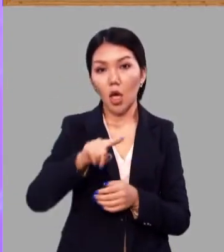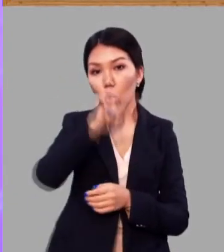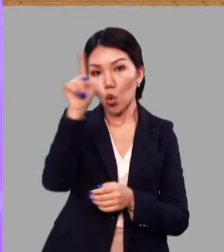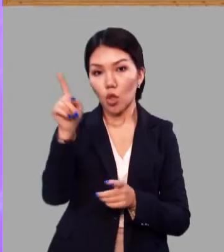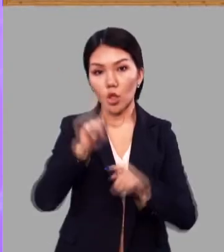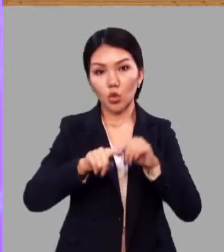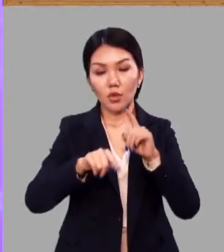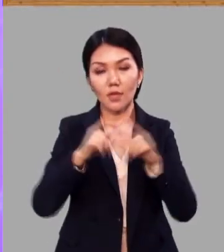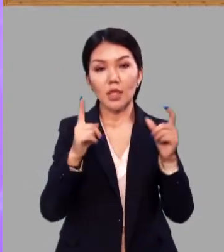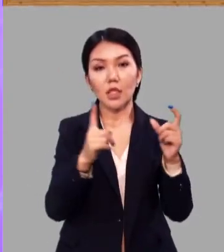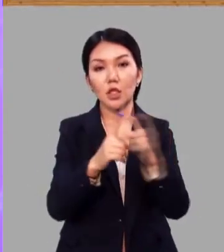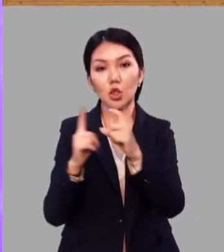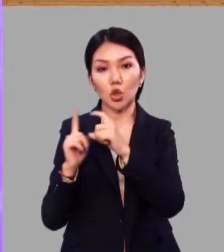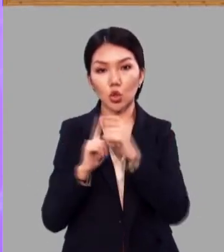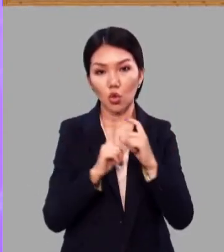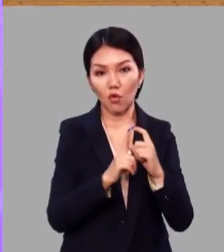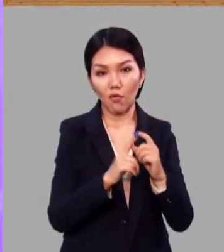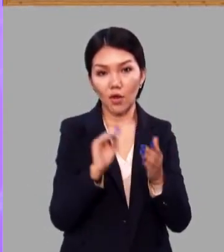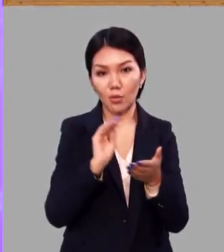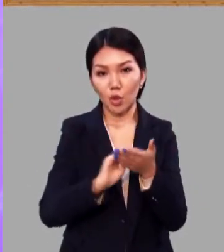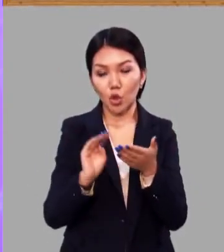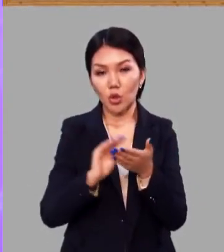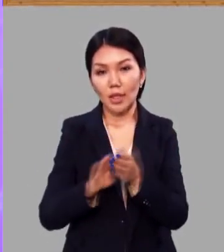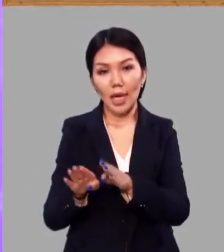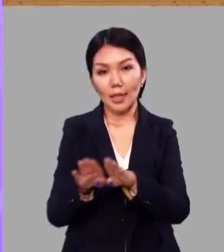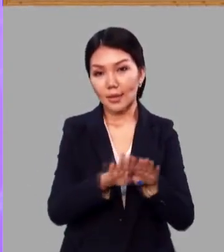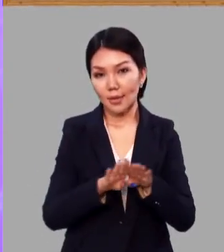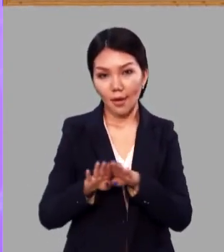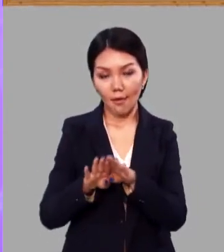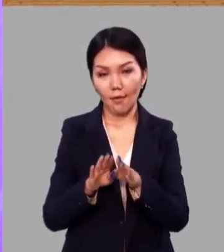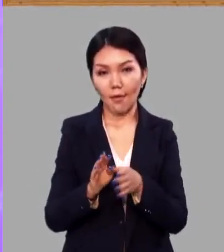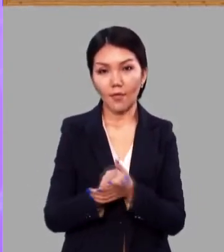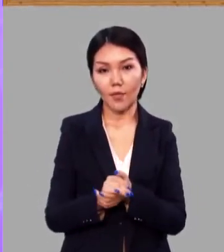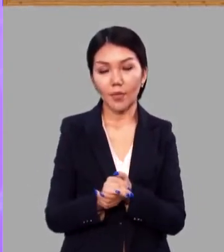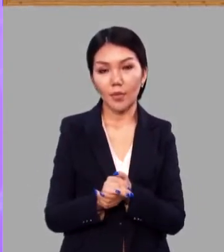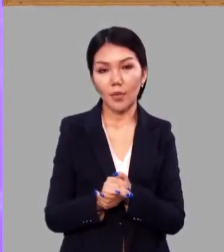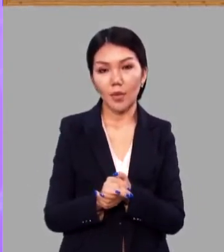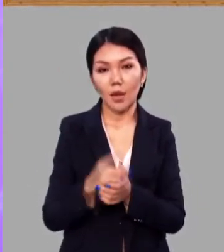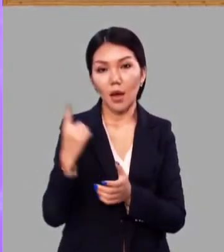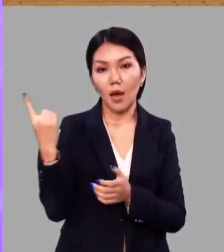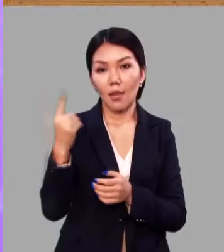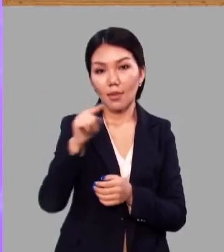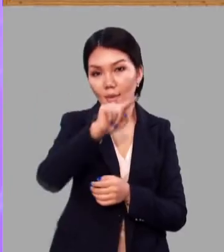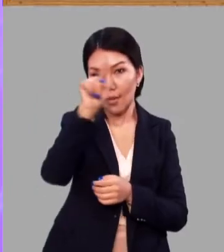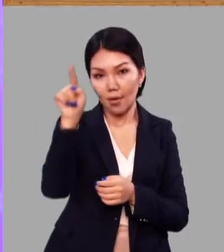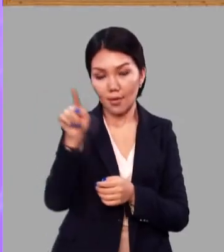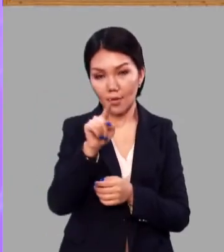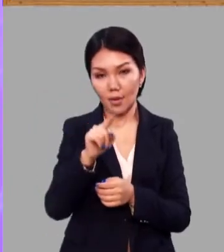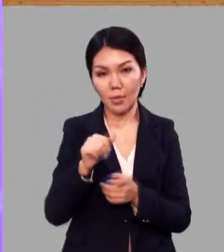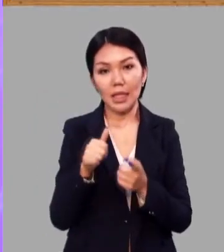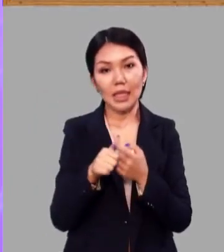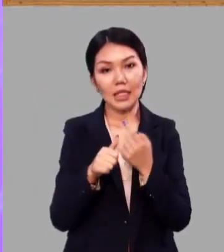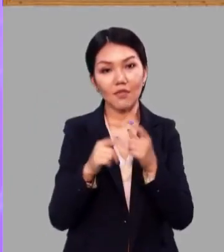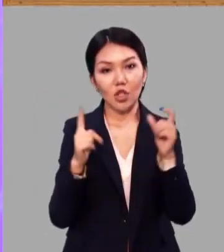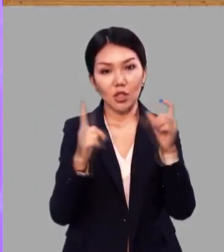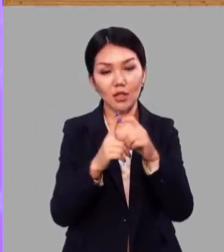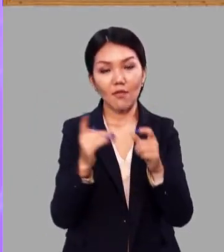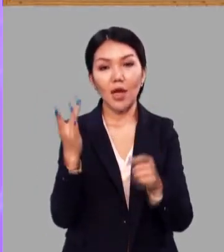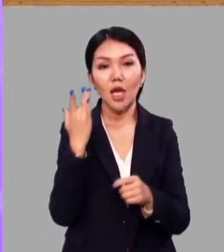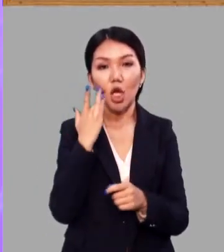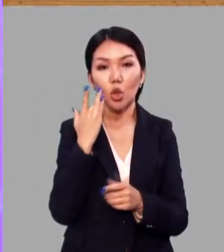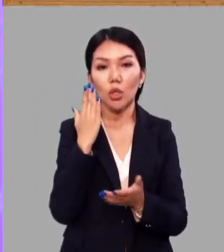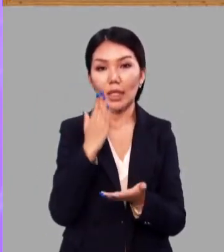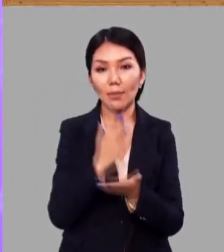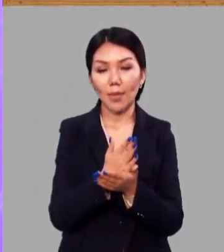родственных слов пишутся одинаково. Однокоренными называются слова,